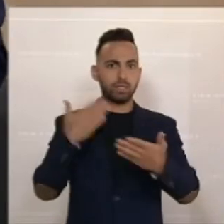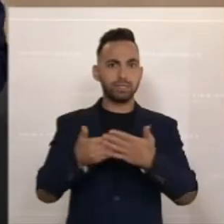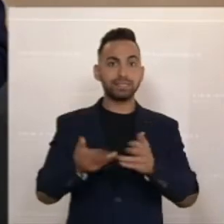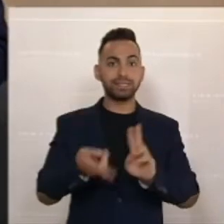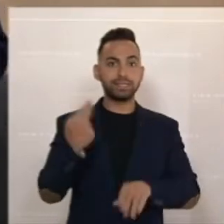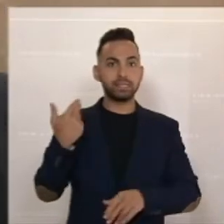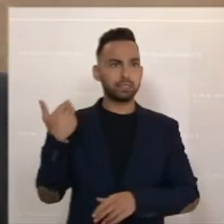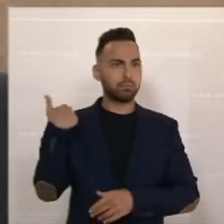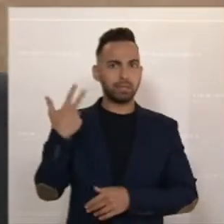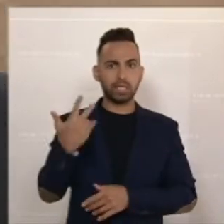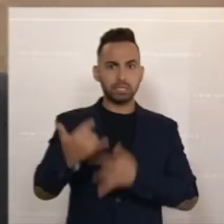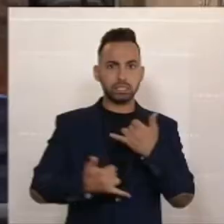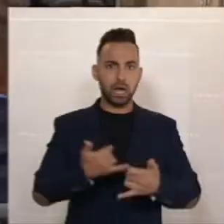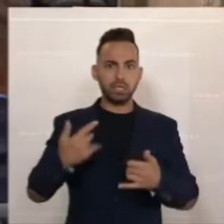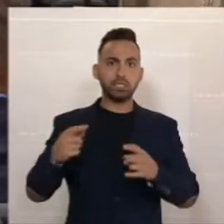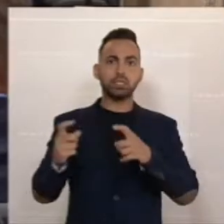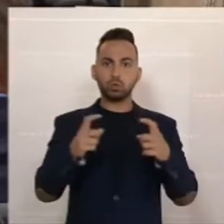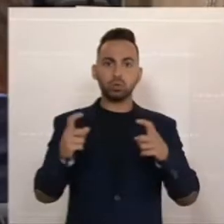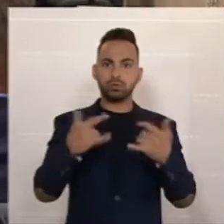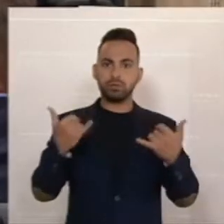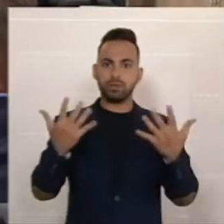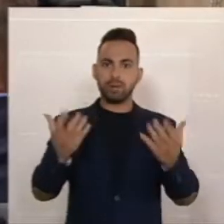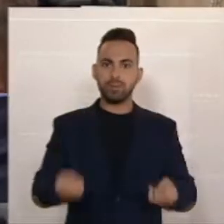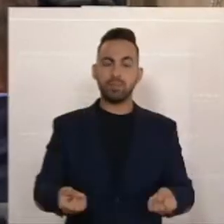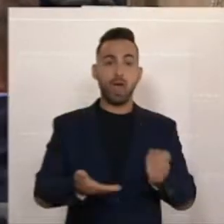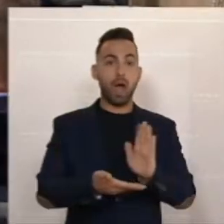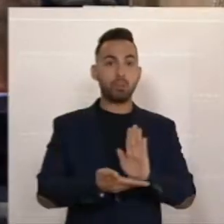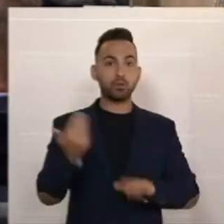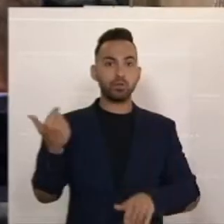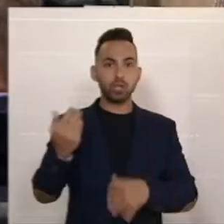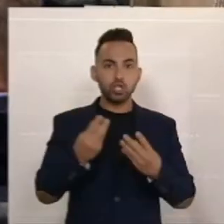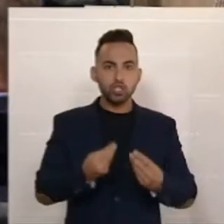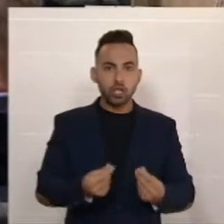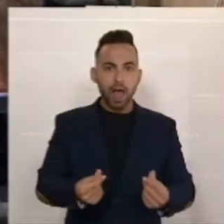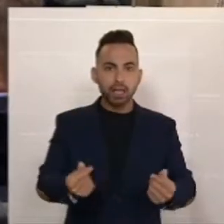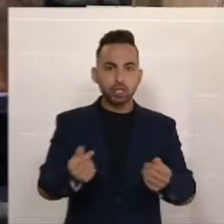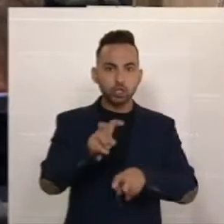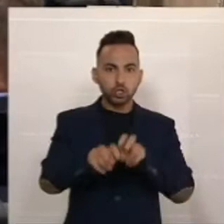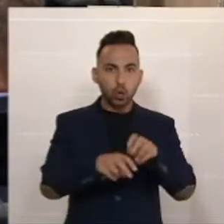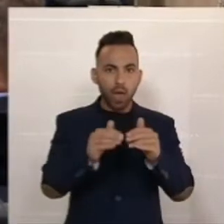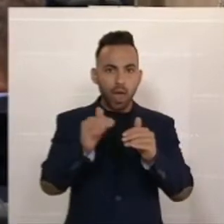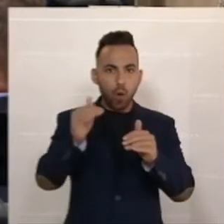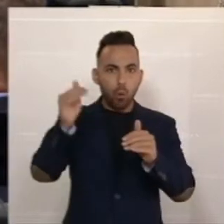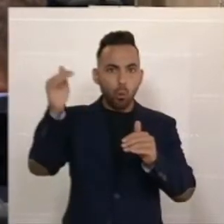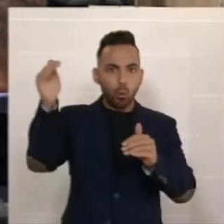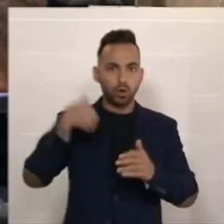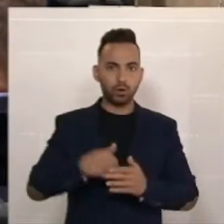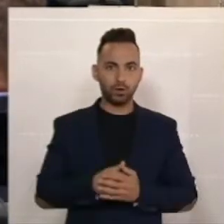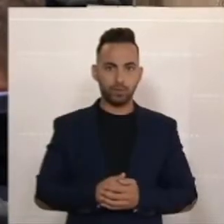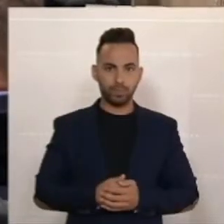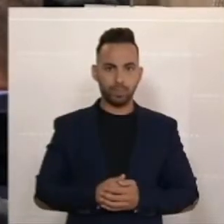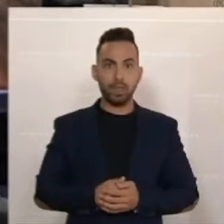30 Jahren diskutiert worden ist. Die Abschaffung der schleichenden Steuererhöhung. Auch da keine